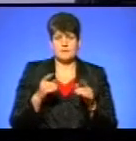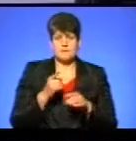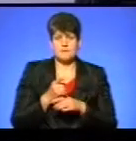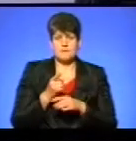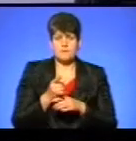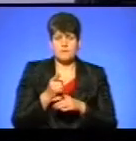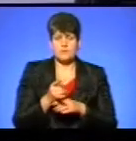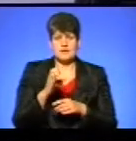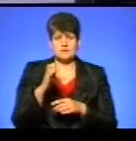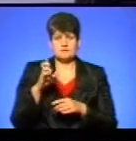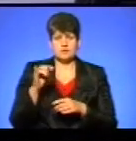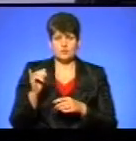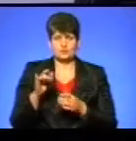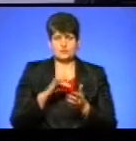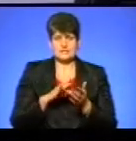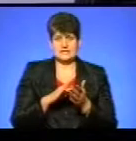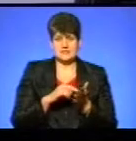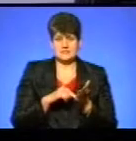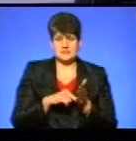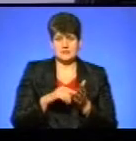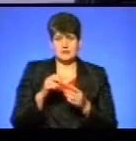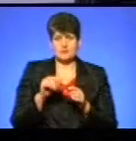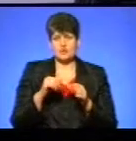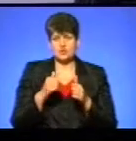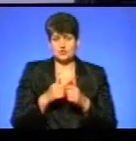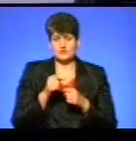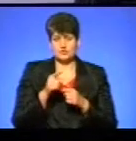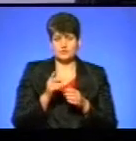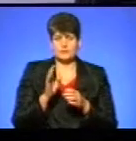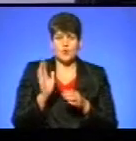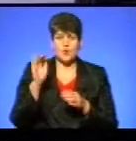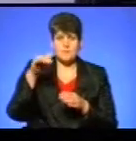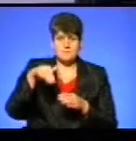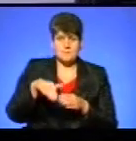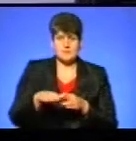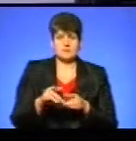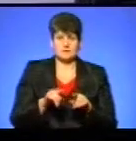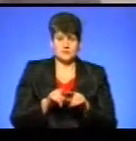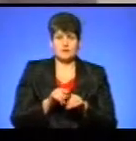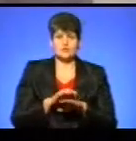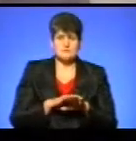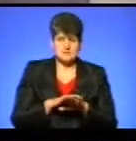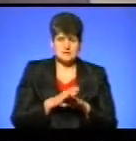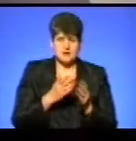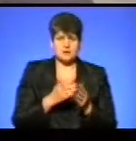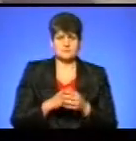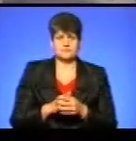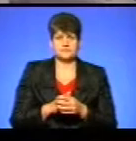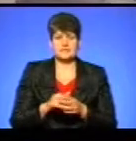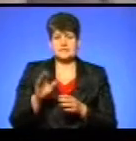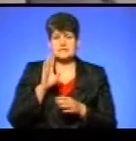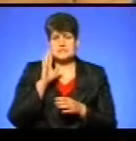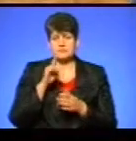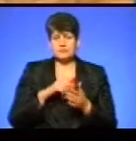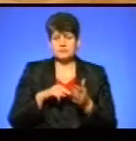до центру міста, до Борячка і в тому напрямку Горбатий міст, також базар. Зранку